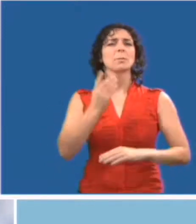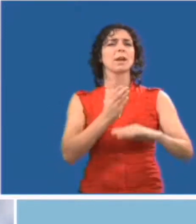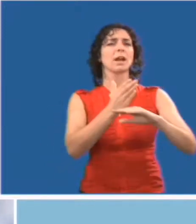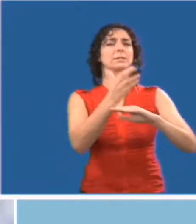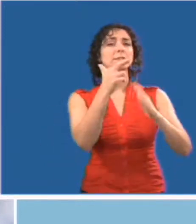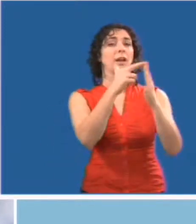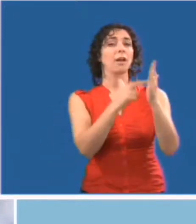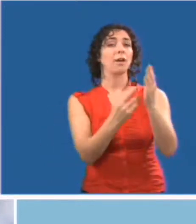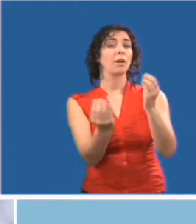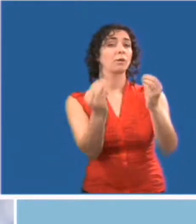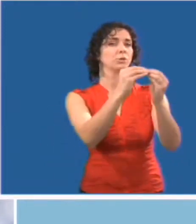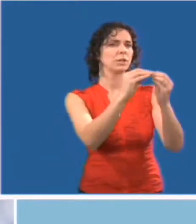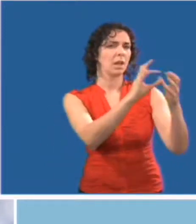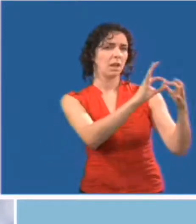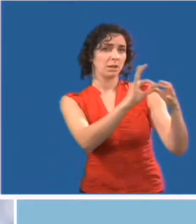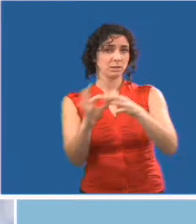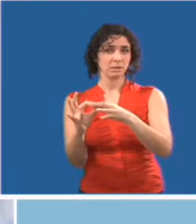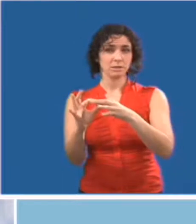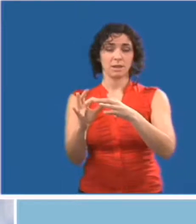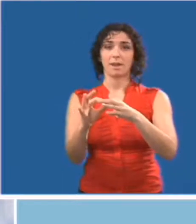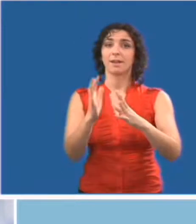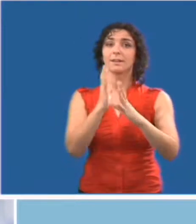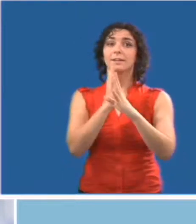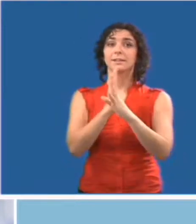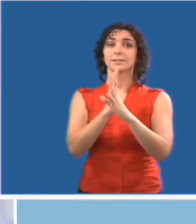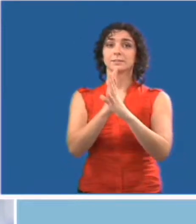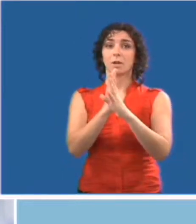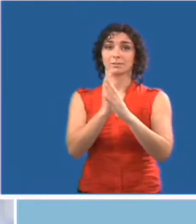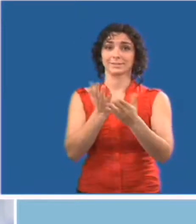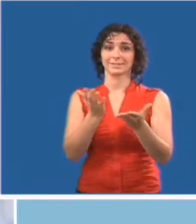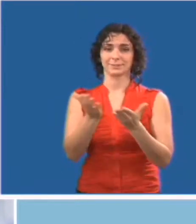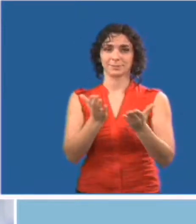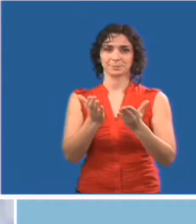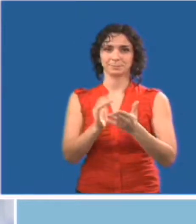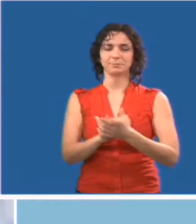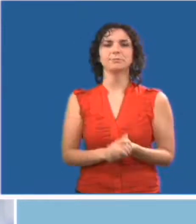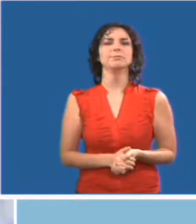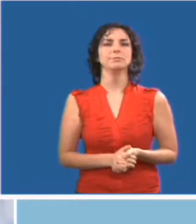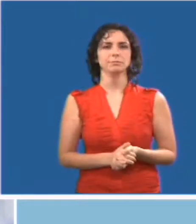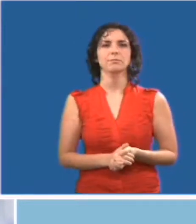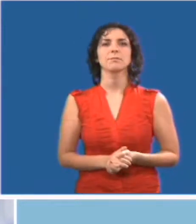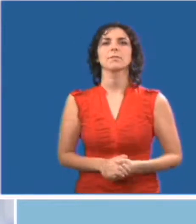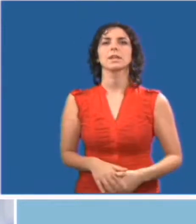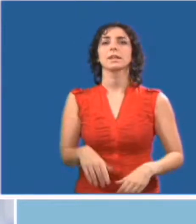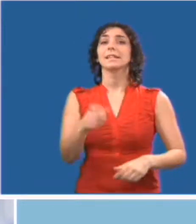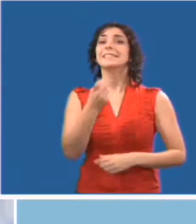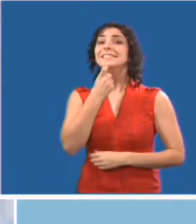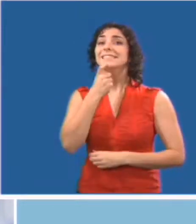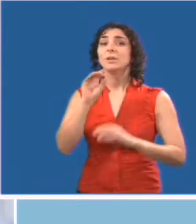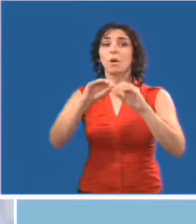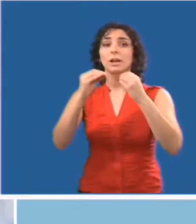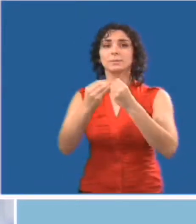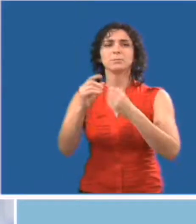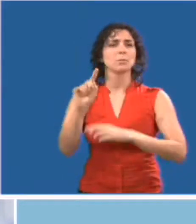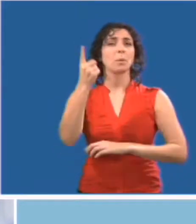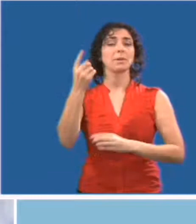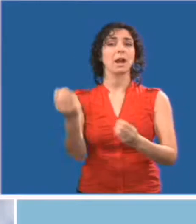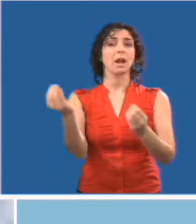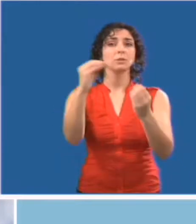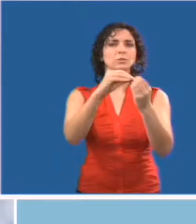La première norme d'accessibilité à entrer en vigueur porte sur les services à la clientèle,